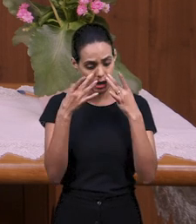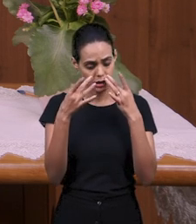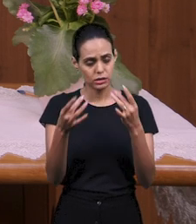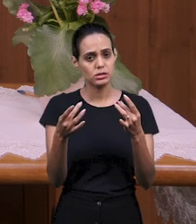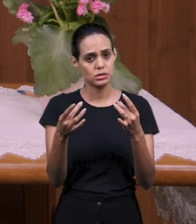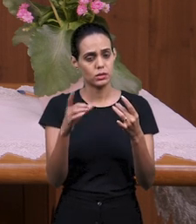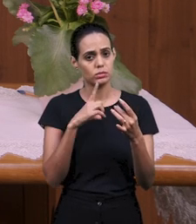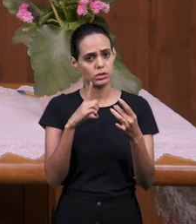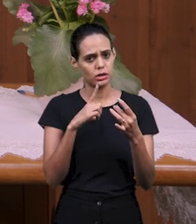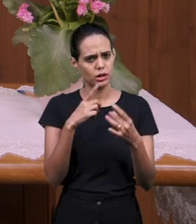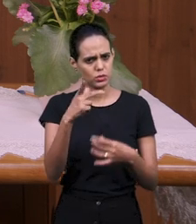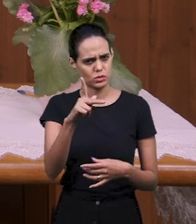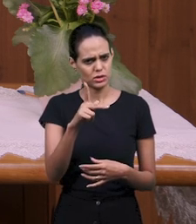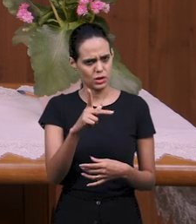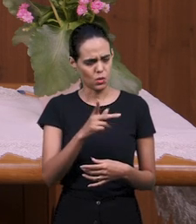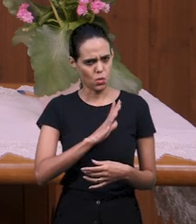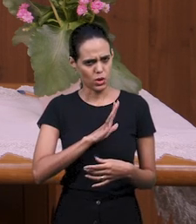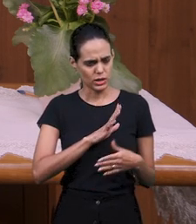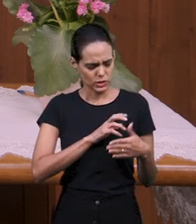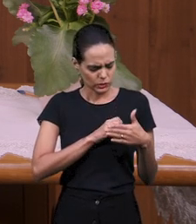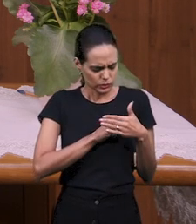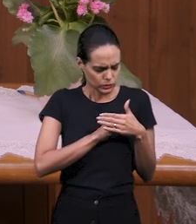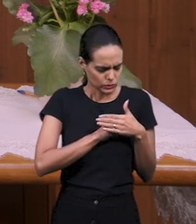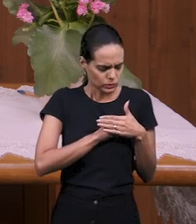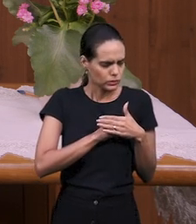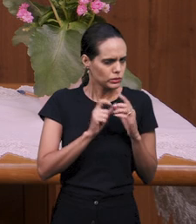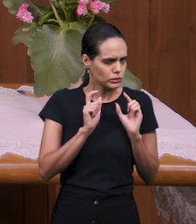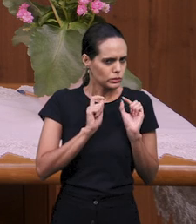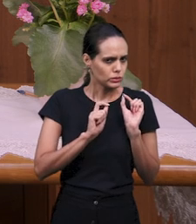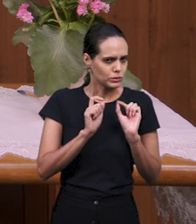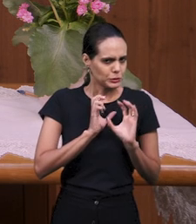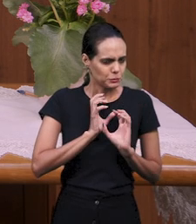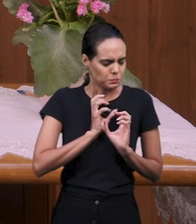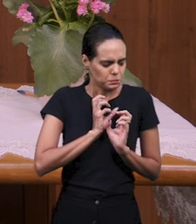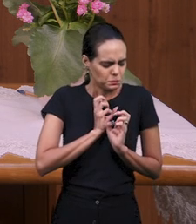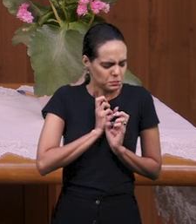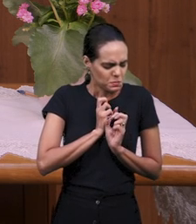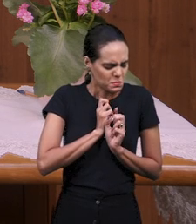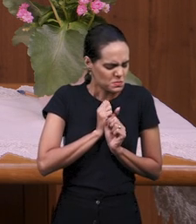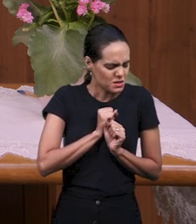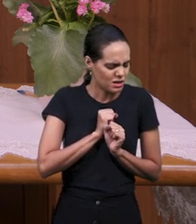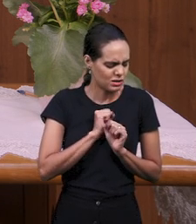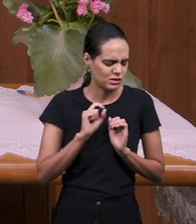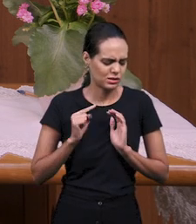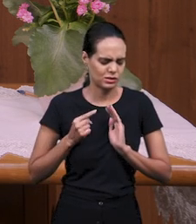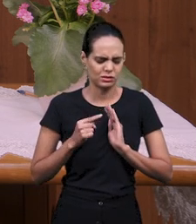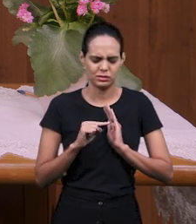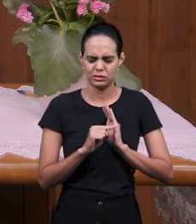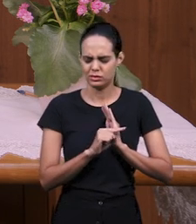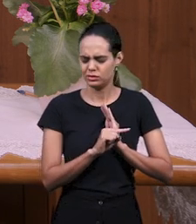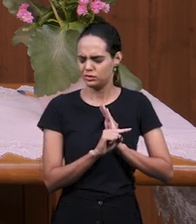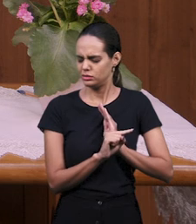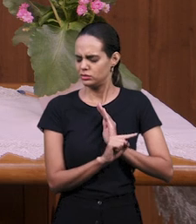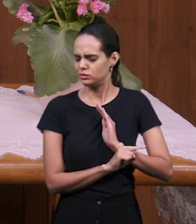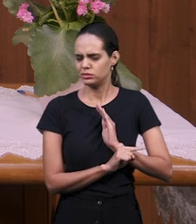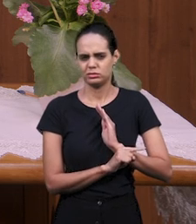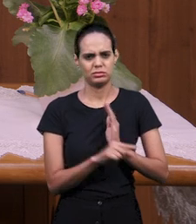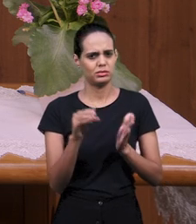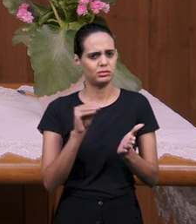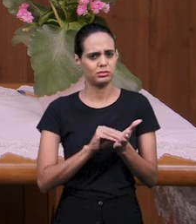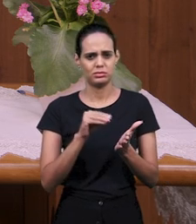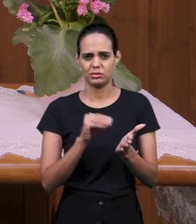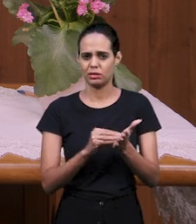Какая-то горечь, какое-то преступление, какой-то горький корень. есть непрощение в сердце твоем?